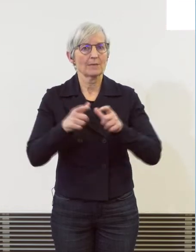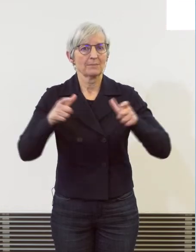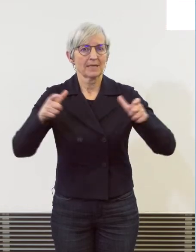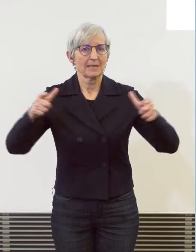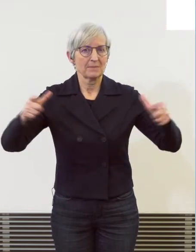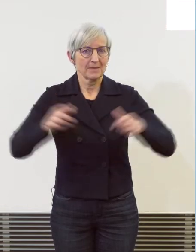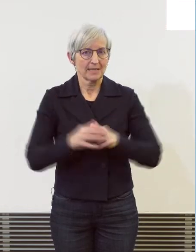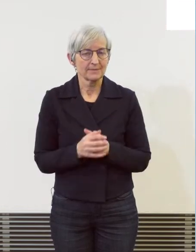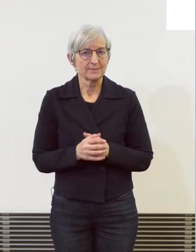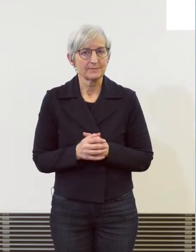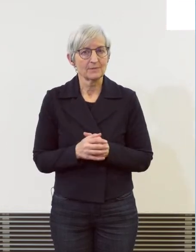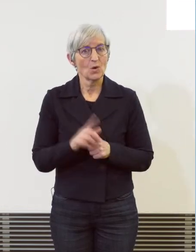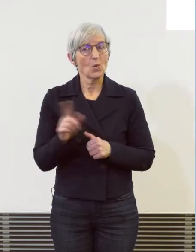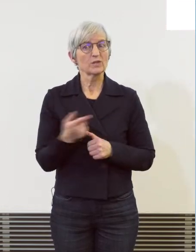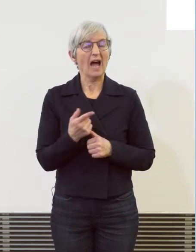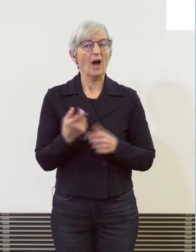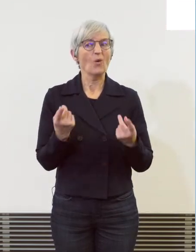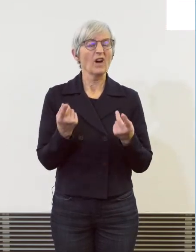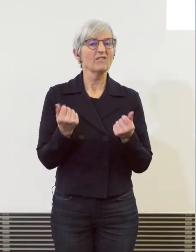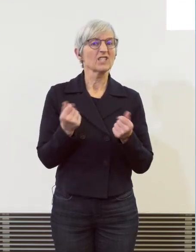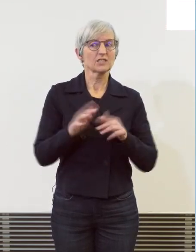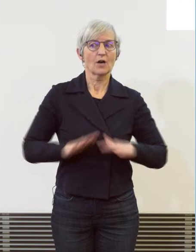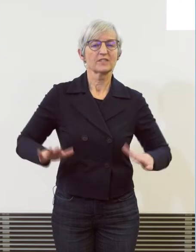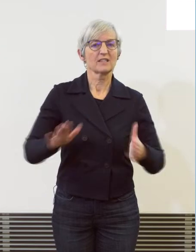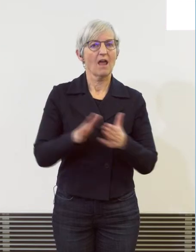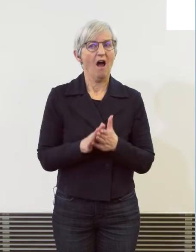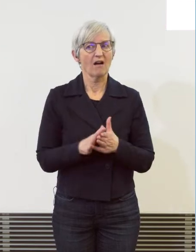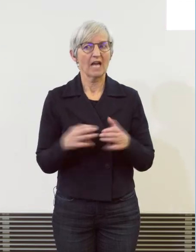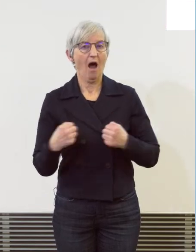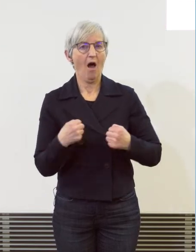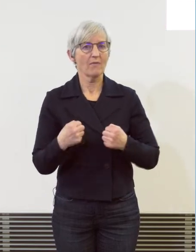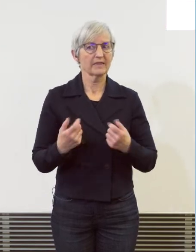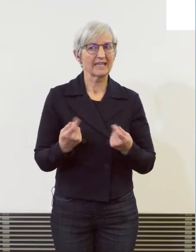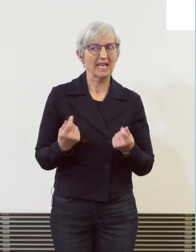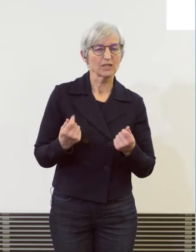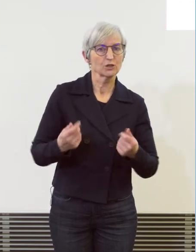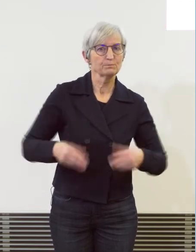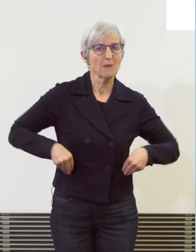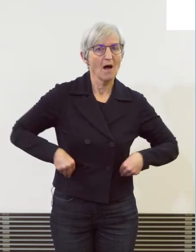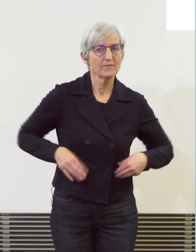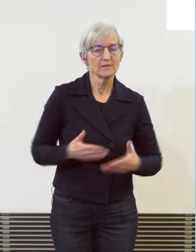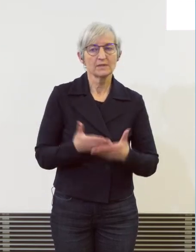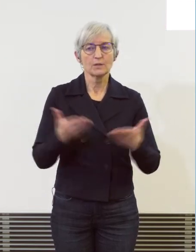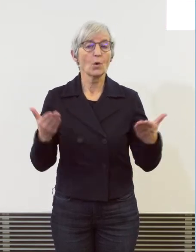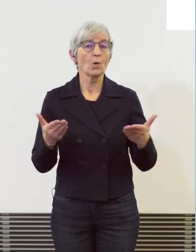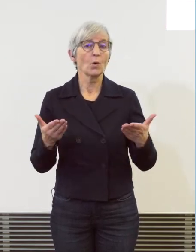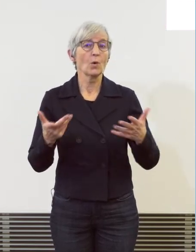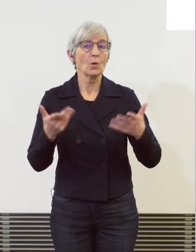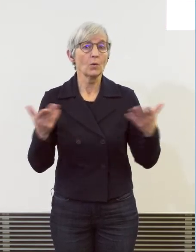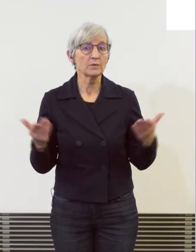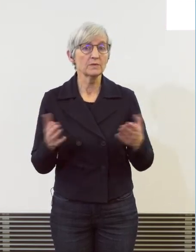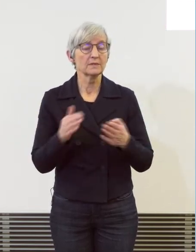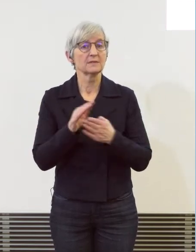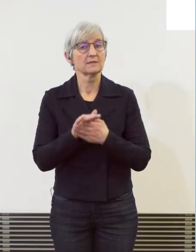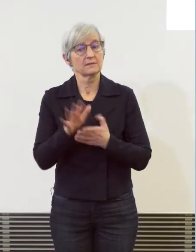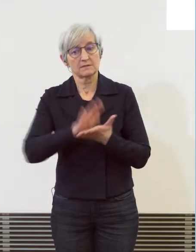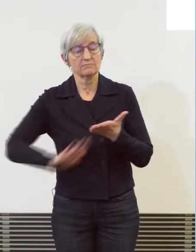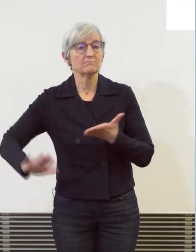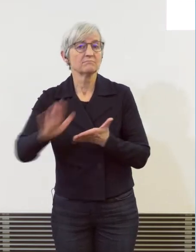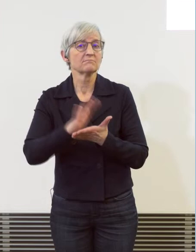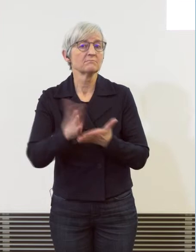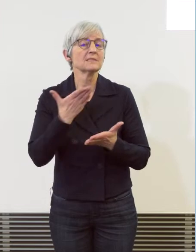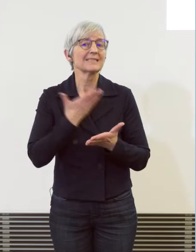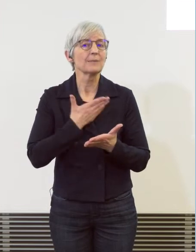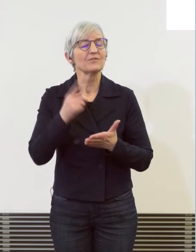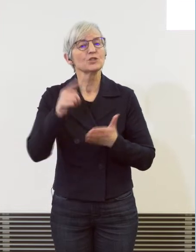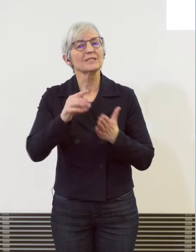hat auch die angespannte Wirtschaftslage und die Migration gewisse treibende Wirkung auf Vermögensdelikte. Darum tut es